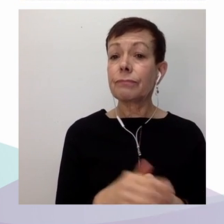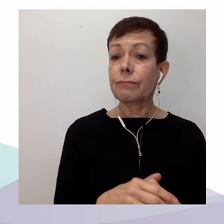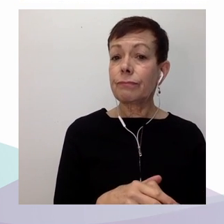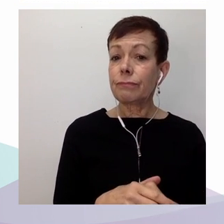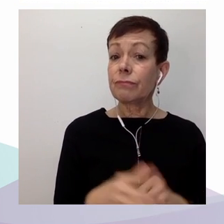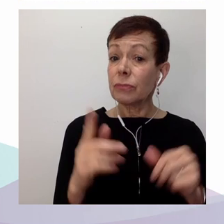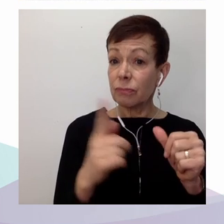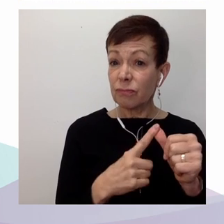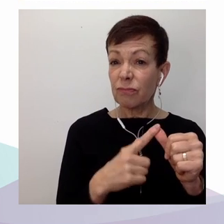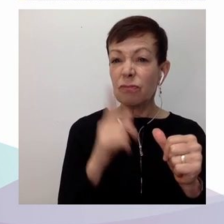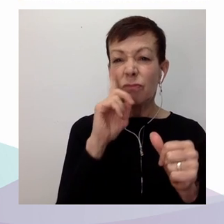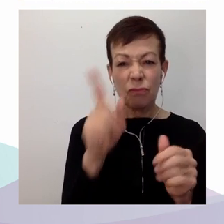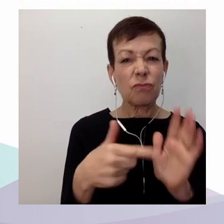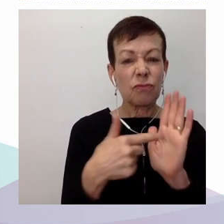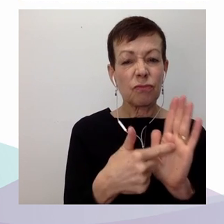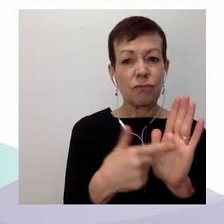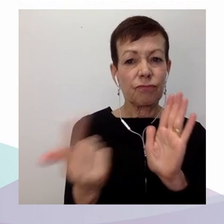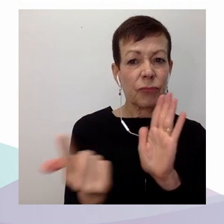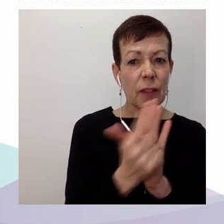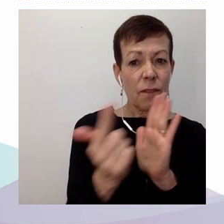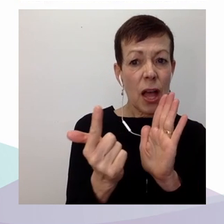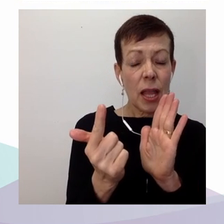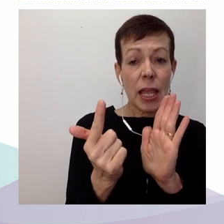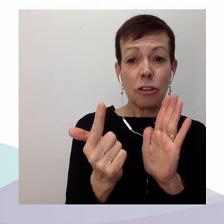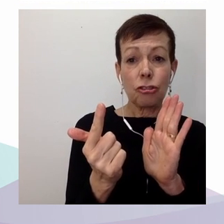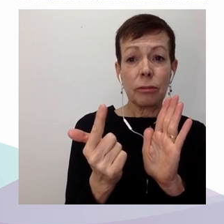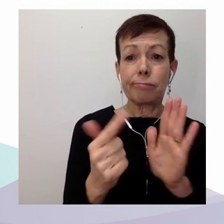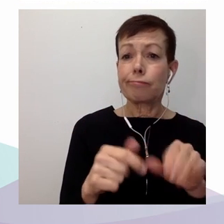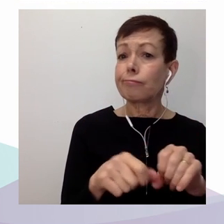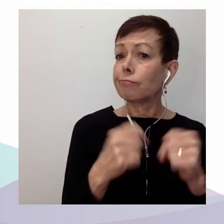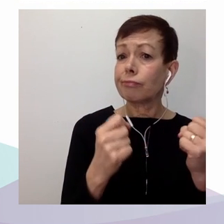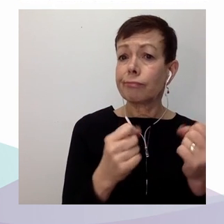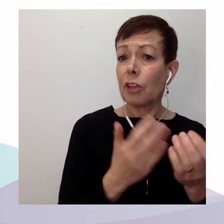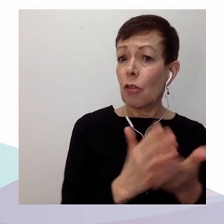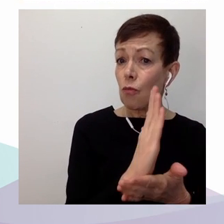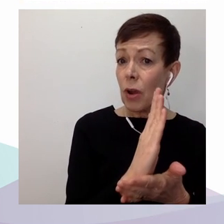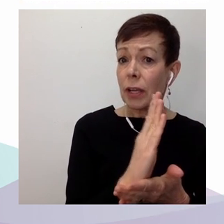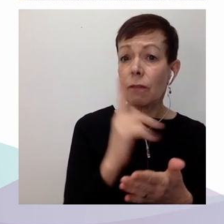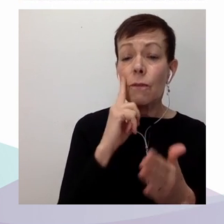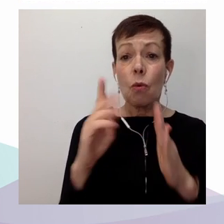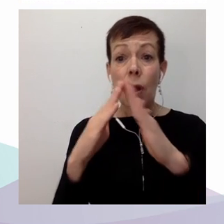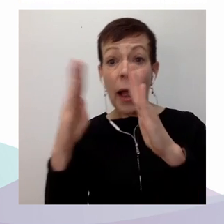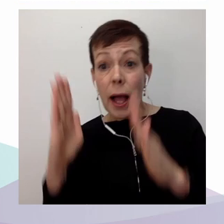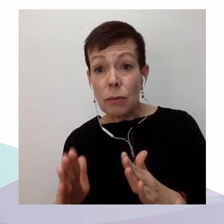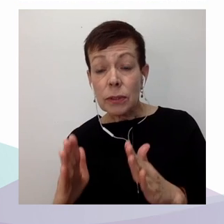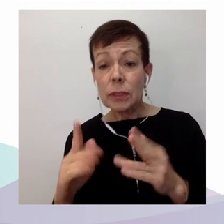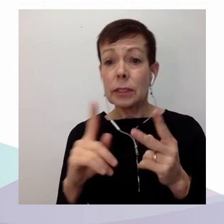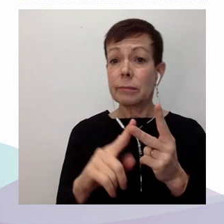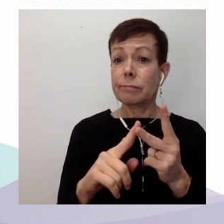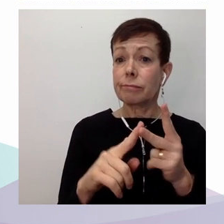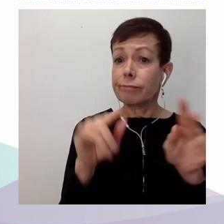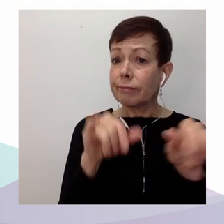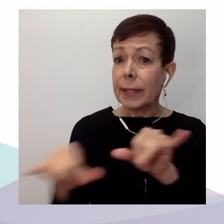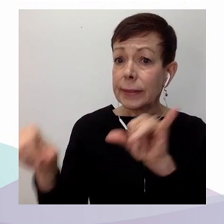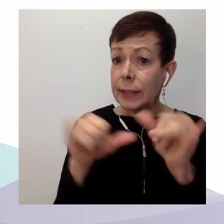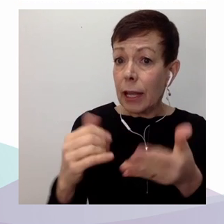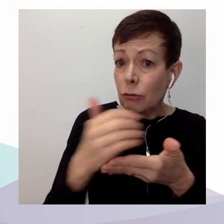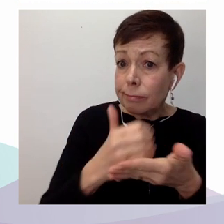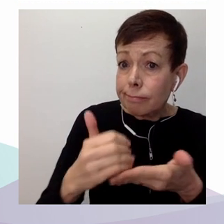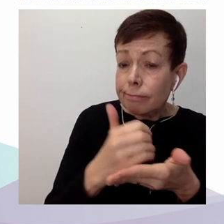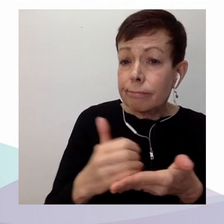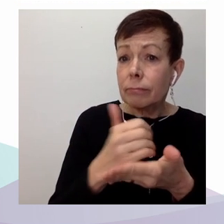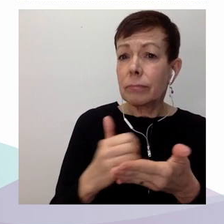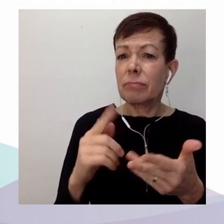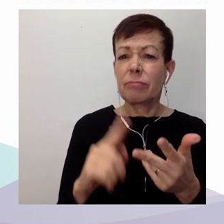santé, au logement, à un niveau de vie suffisant, qui sévissent impunément au Canada et au Québec, rendre compte d'un délit d